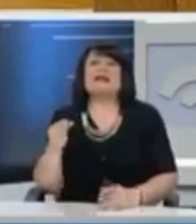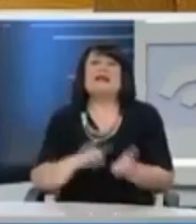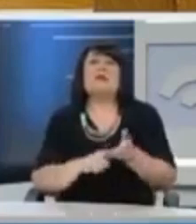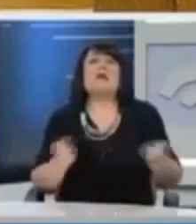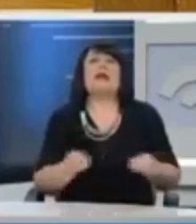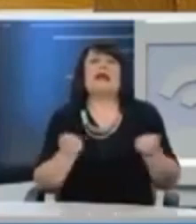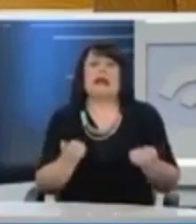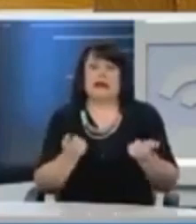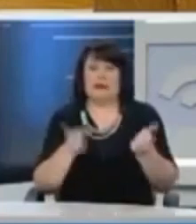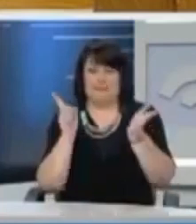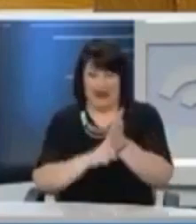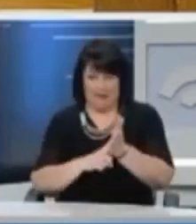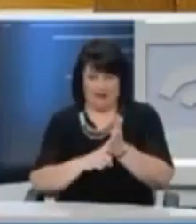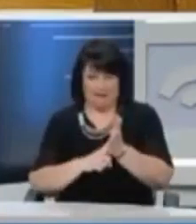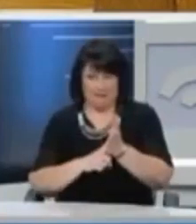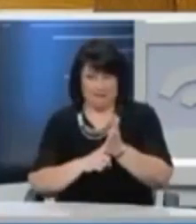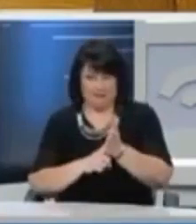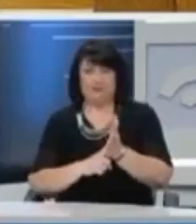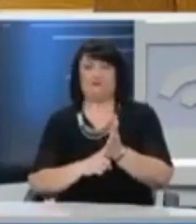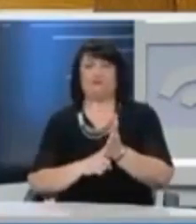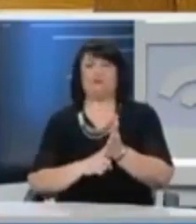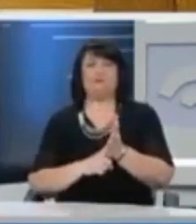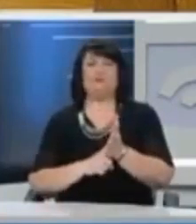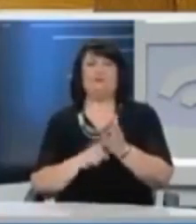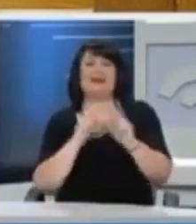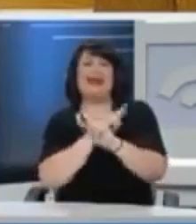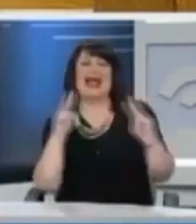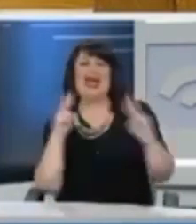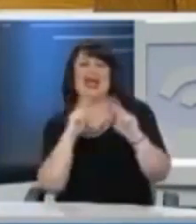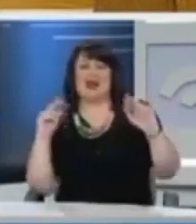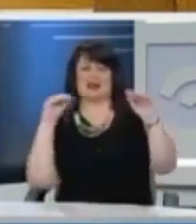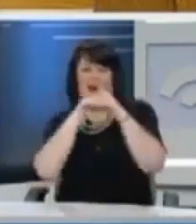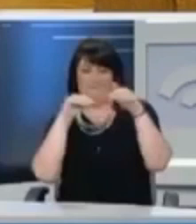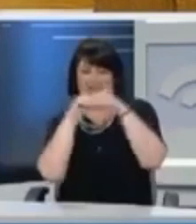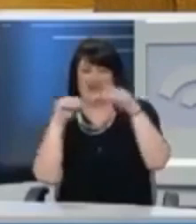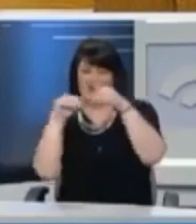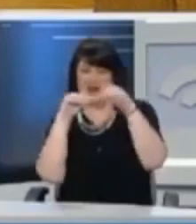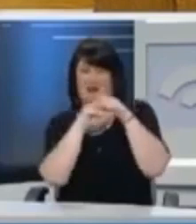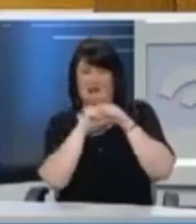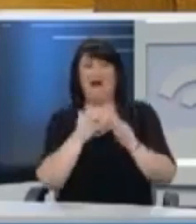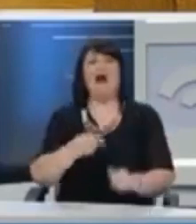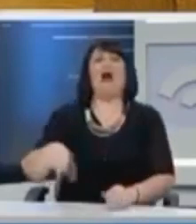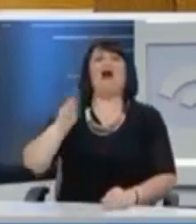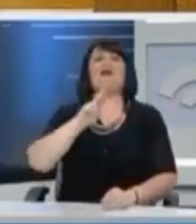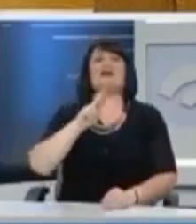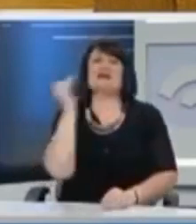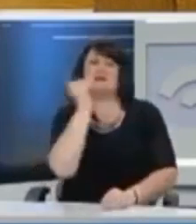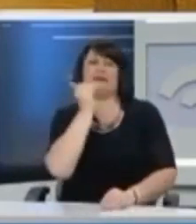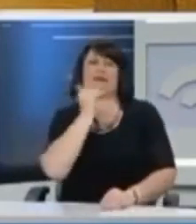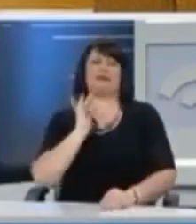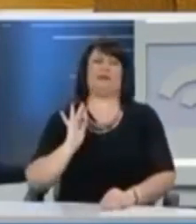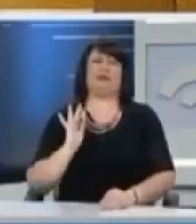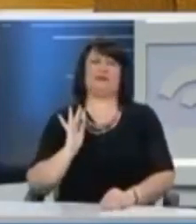τι πρέπει να συμβεί. Πρέπει οι καθαρές επενδύσεις να αυξηθούν πολύ πιο